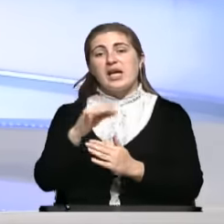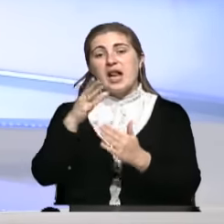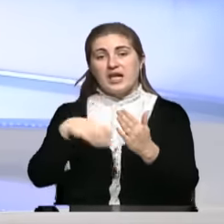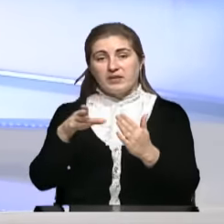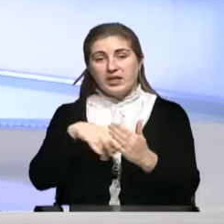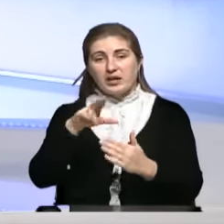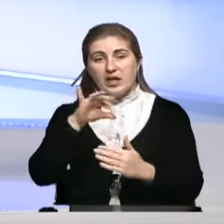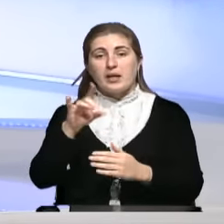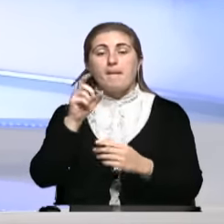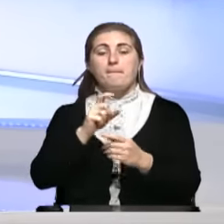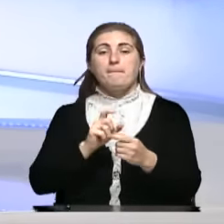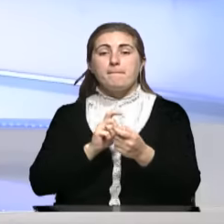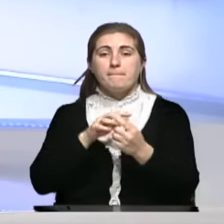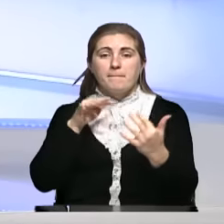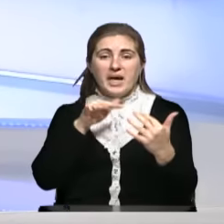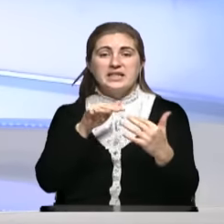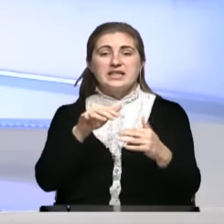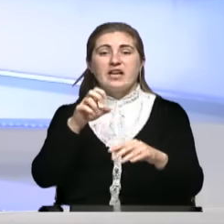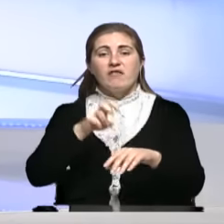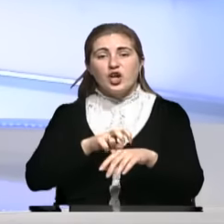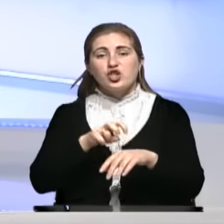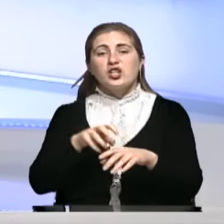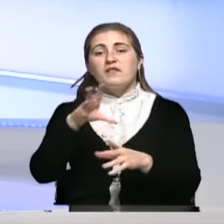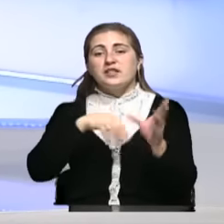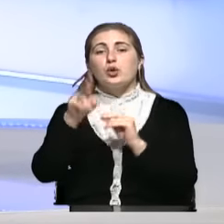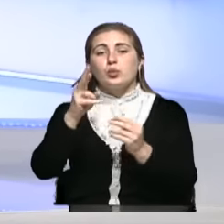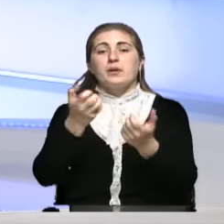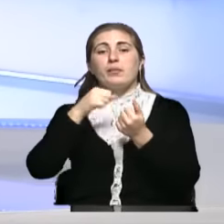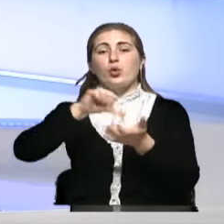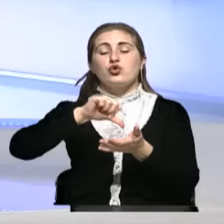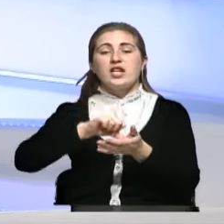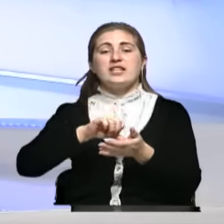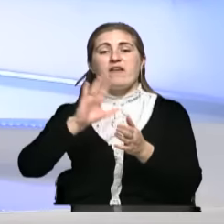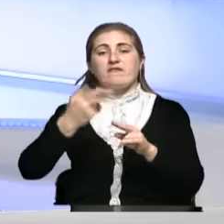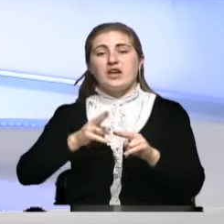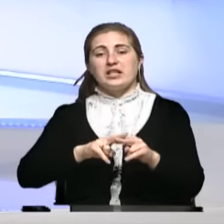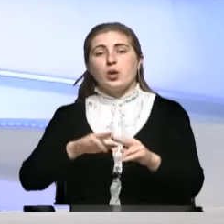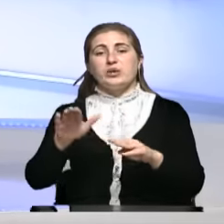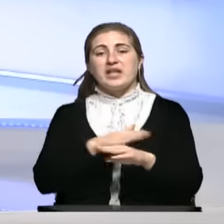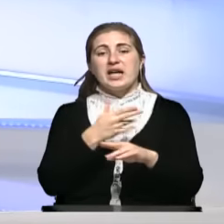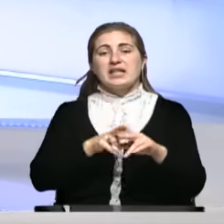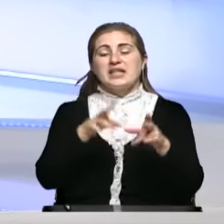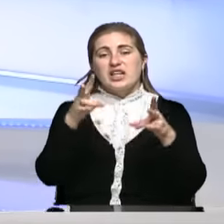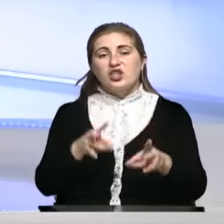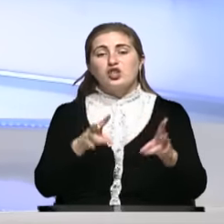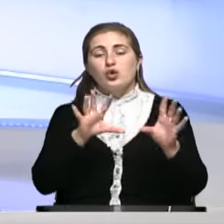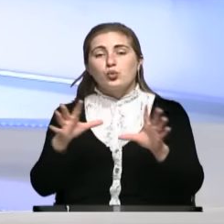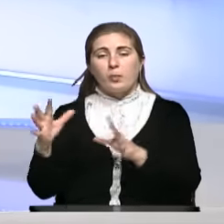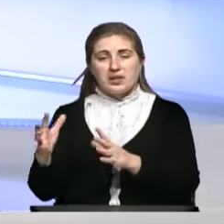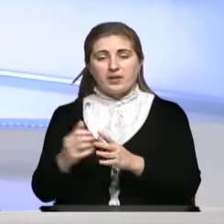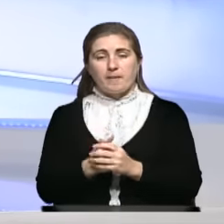ликвидаторы, бойцы, врачи, все, кто принимали участие в устранении этих трагических событий,